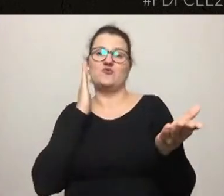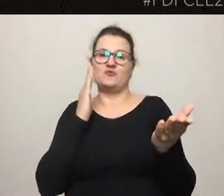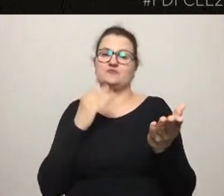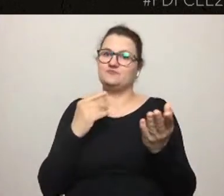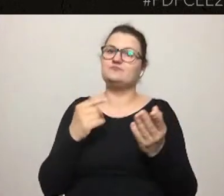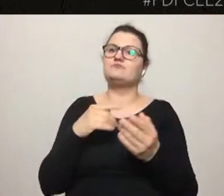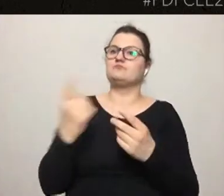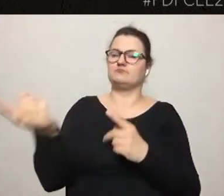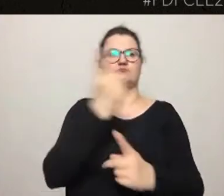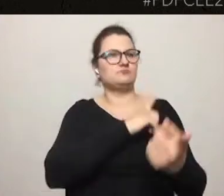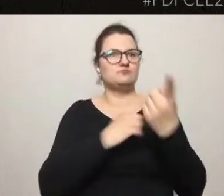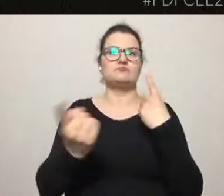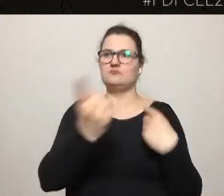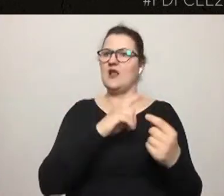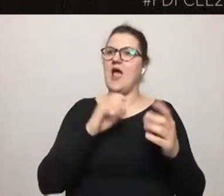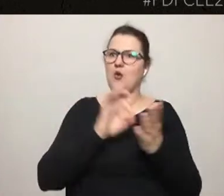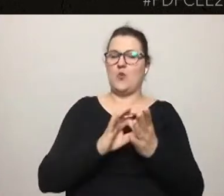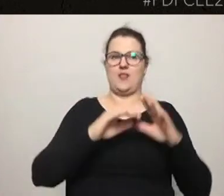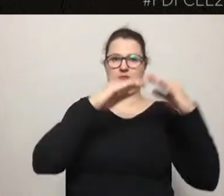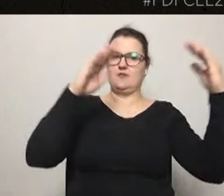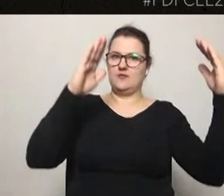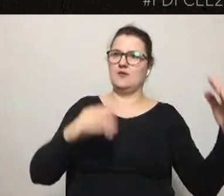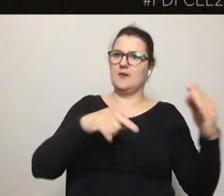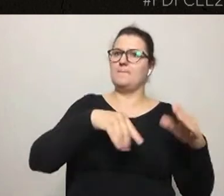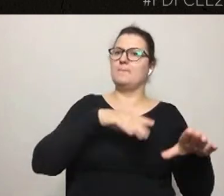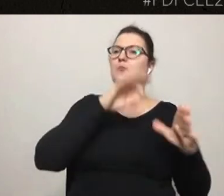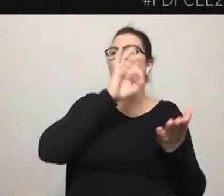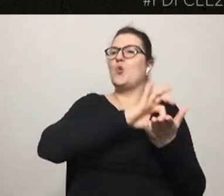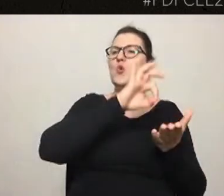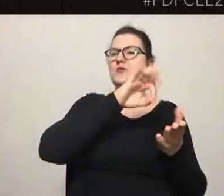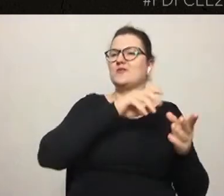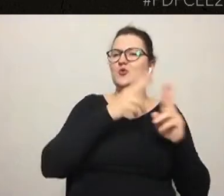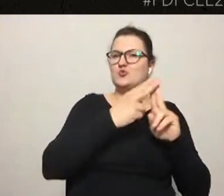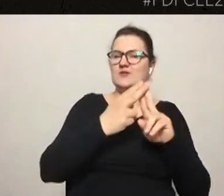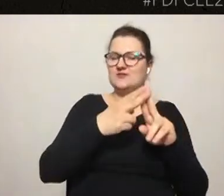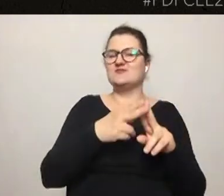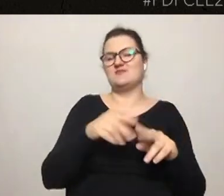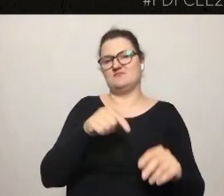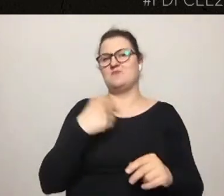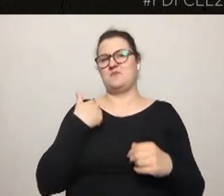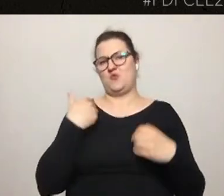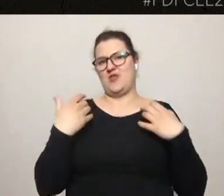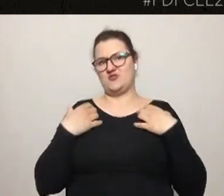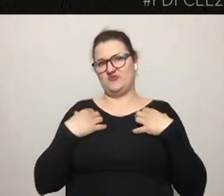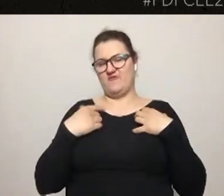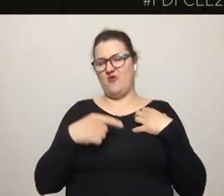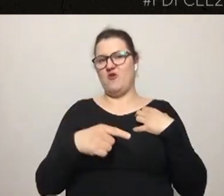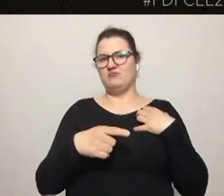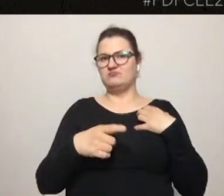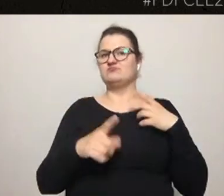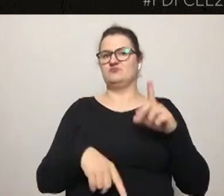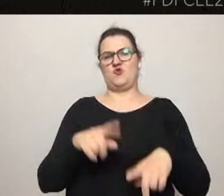punktów konsultacyjnych, odbyły się jednak offline. I odbyły się w takiej dosyć tradycyjnej formie warsztatowej,